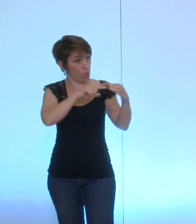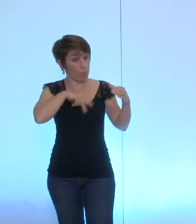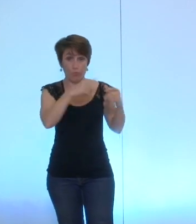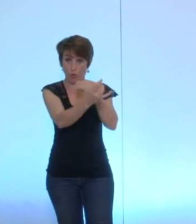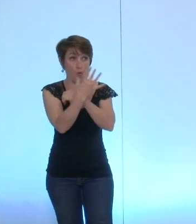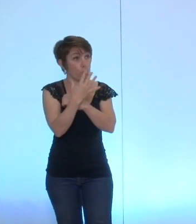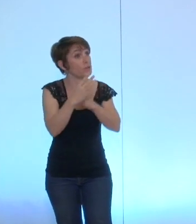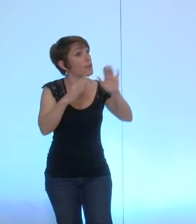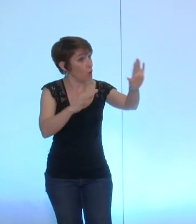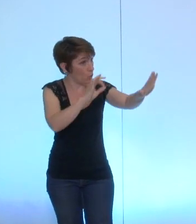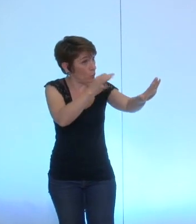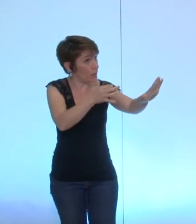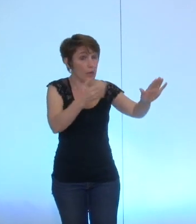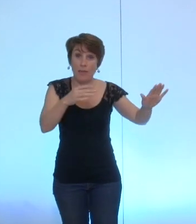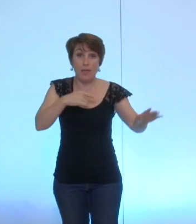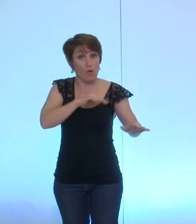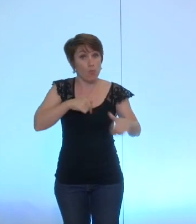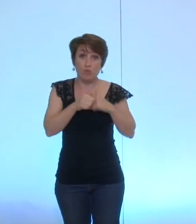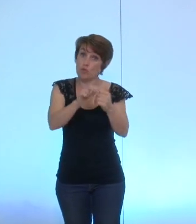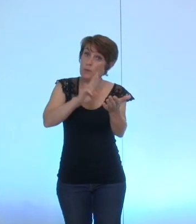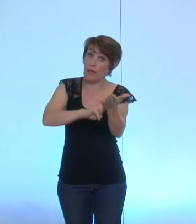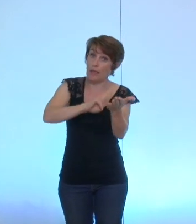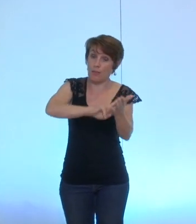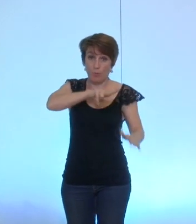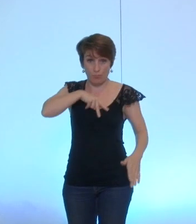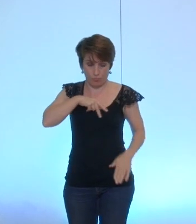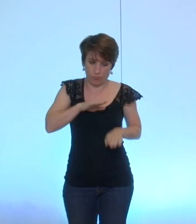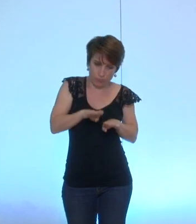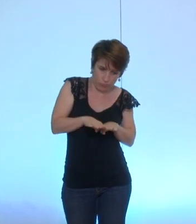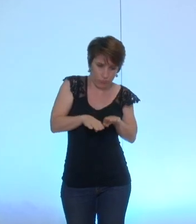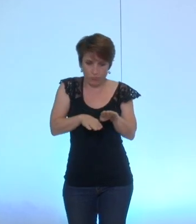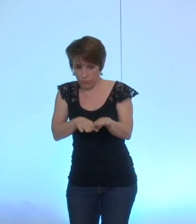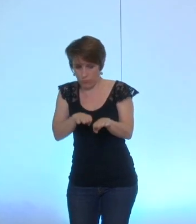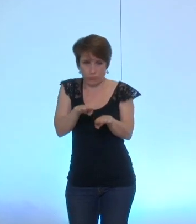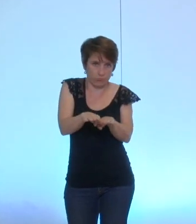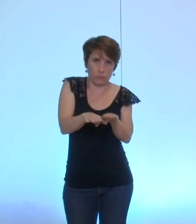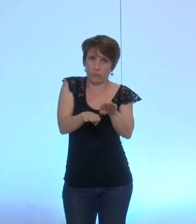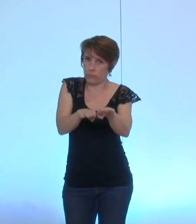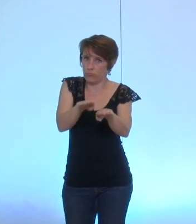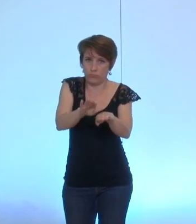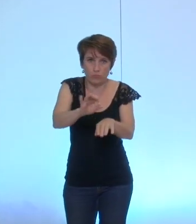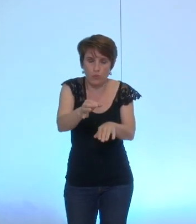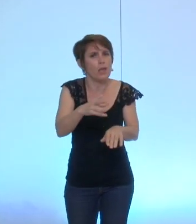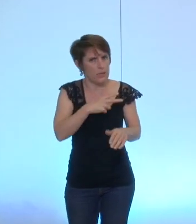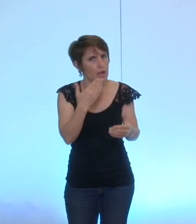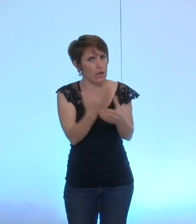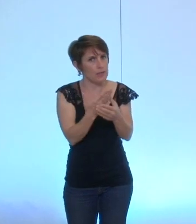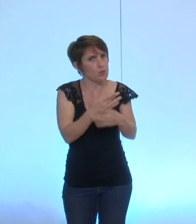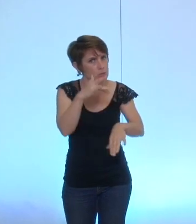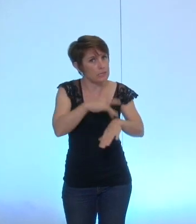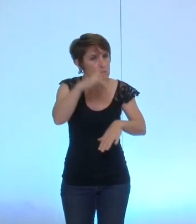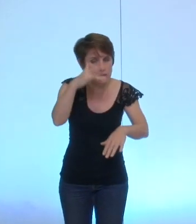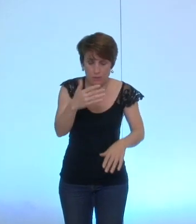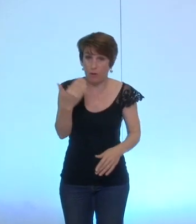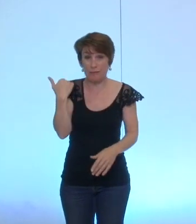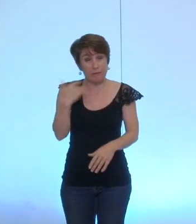sur lequel nous avançons avec des sujets particulièrement et des dossiers certains dossiers chauds qui ont été tranchés dès le